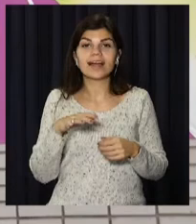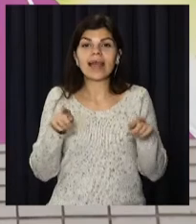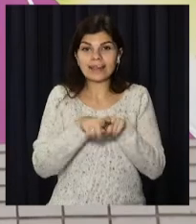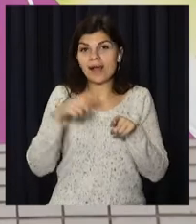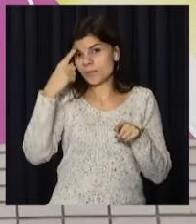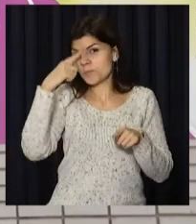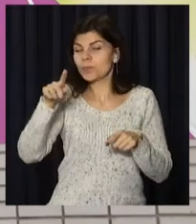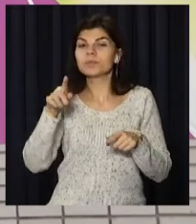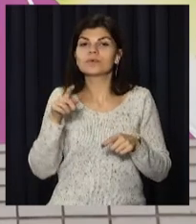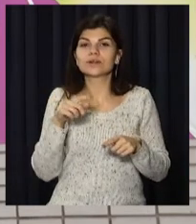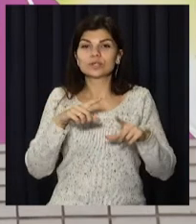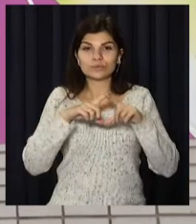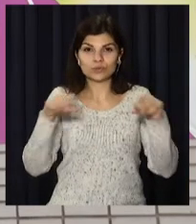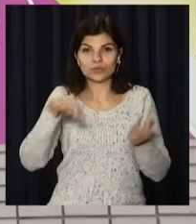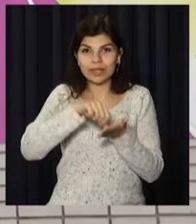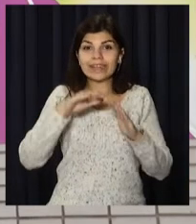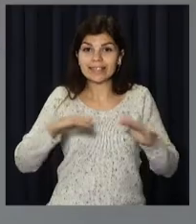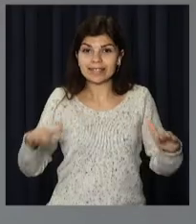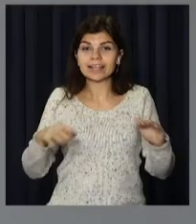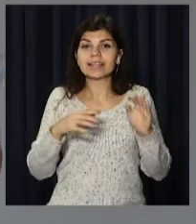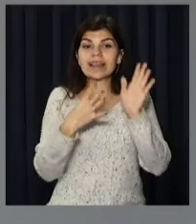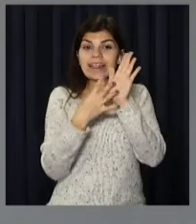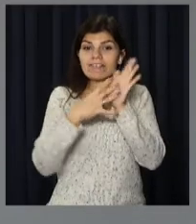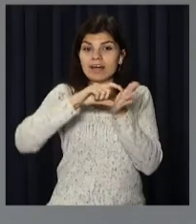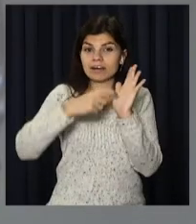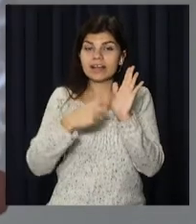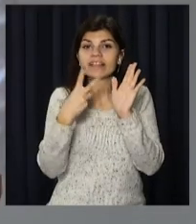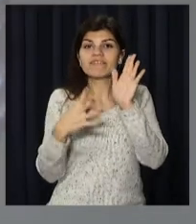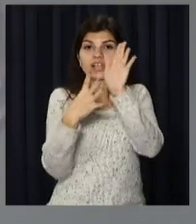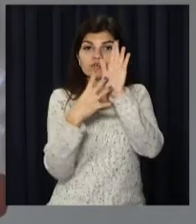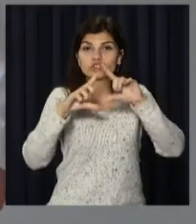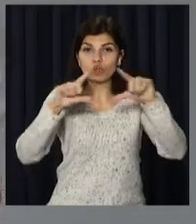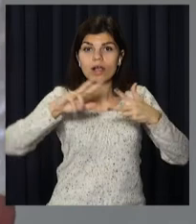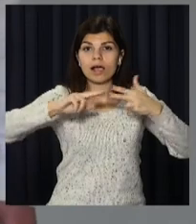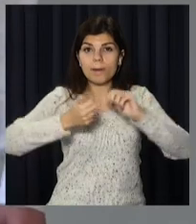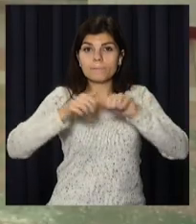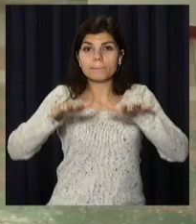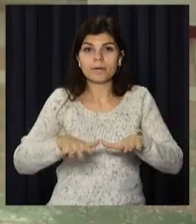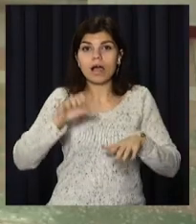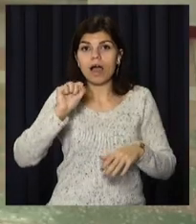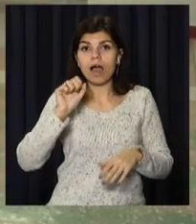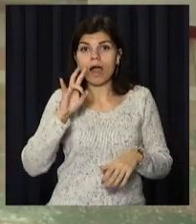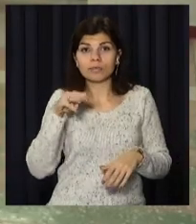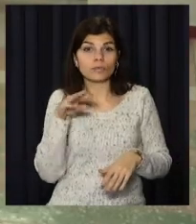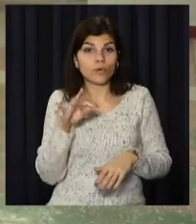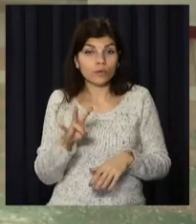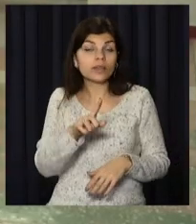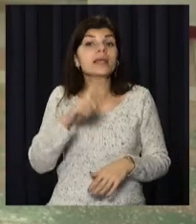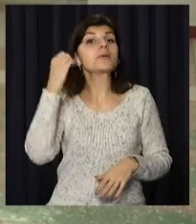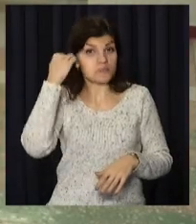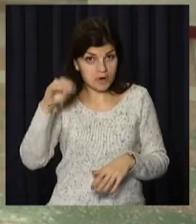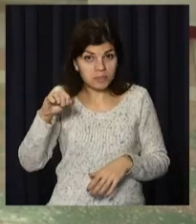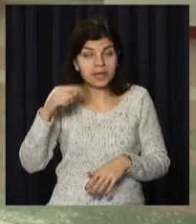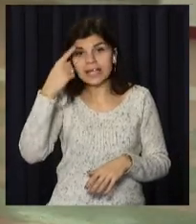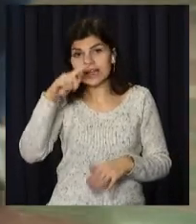проєкт підготував для бюджету участі діти 9-класник 29-ї школи Кам'янського Антон Ярошенко. І переміг.